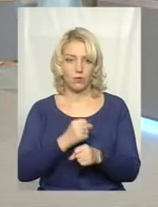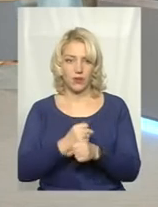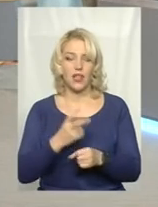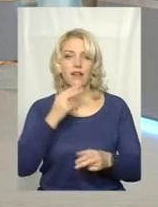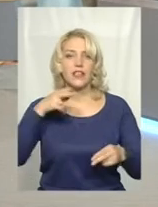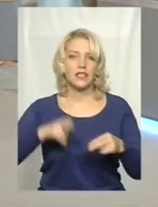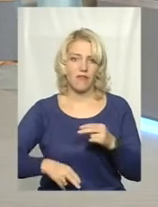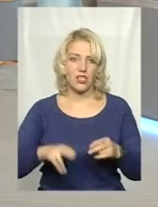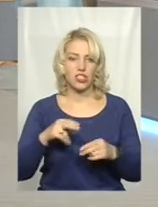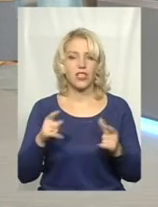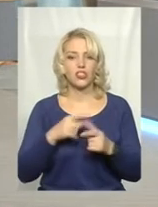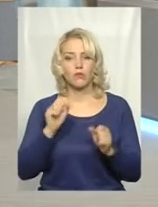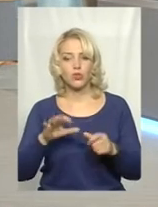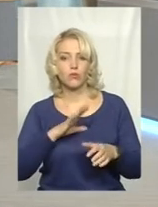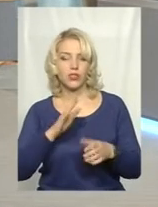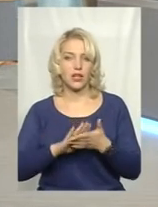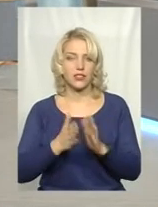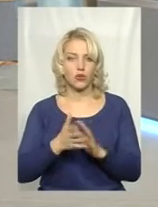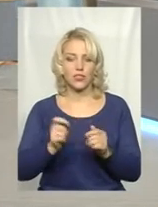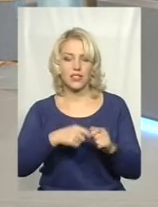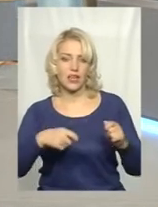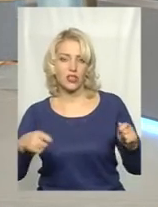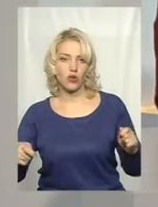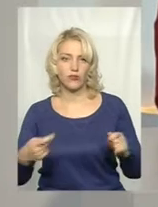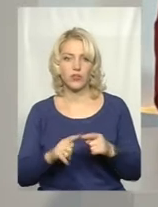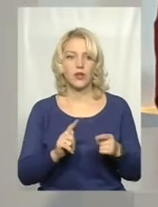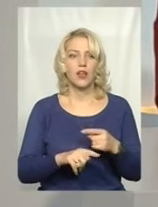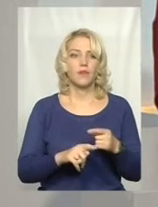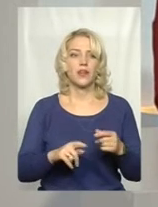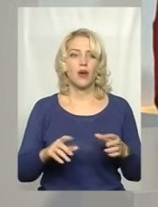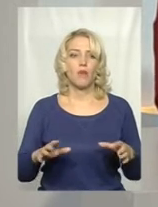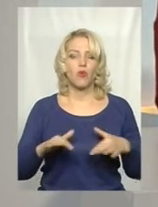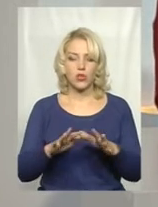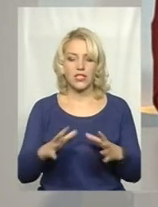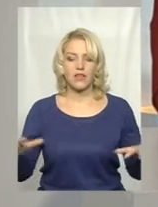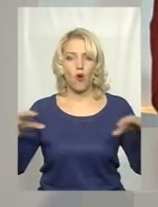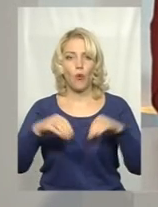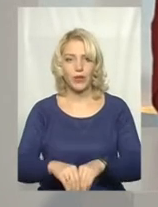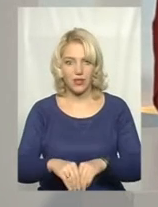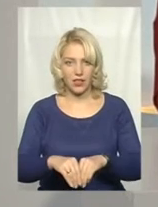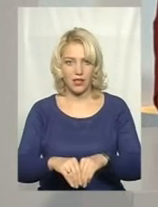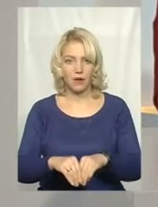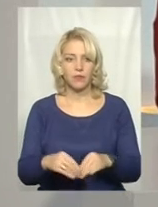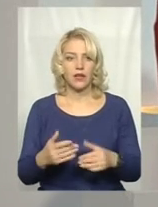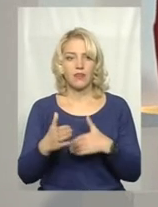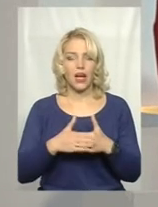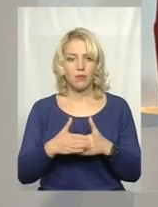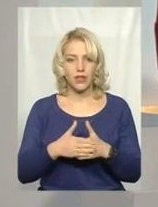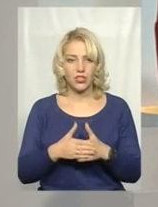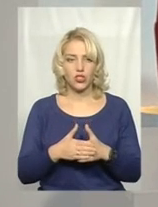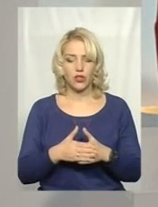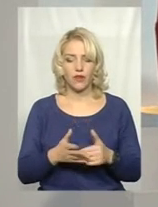на завершення, пане Сергію, чому ж така ситуація із затягуванням процесів об'єднання у трьох районах найближчим майбутньому